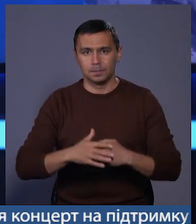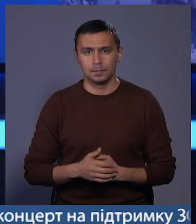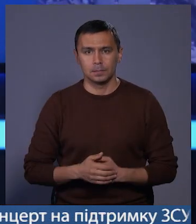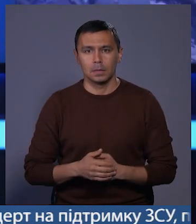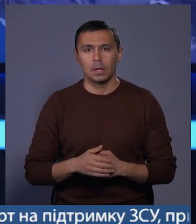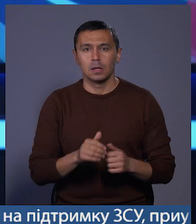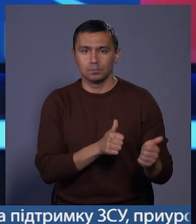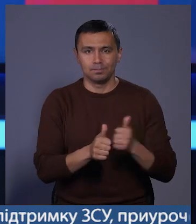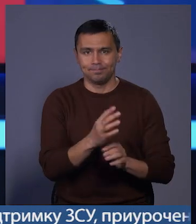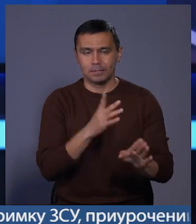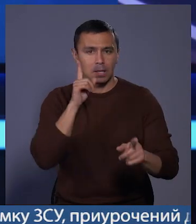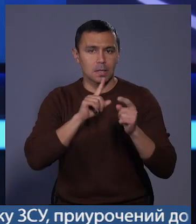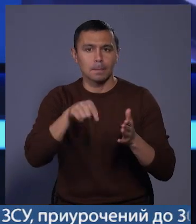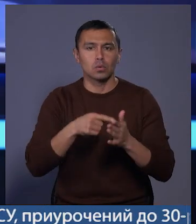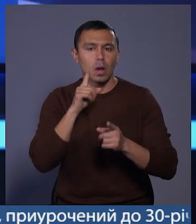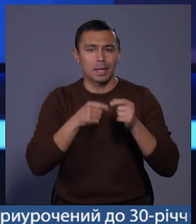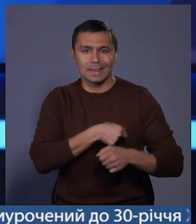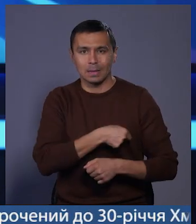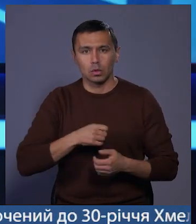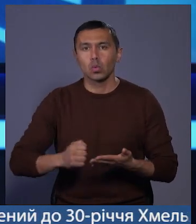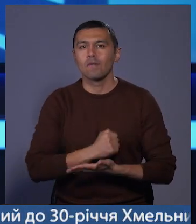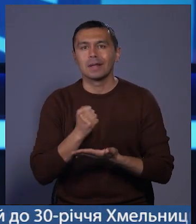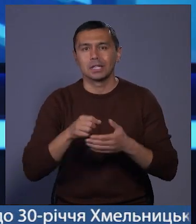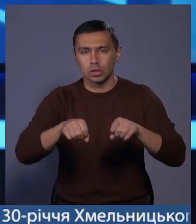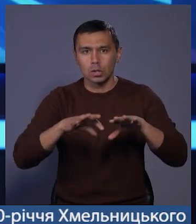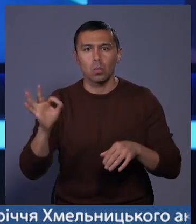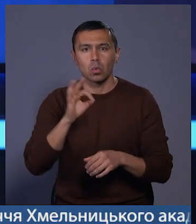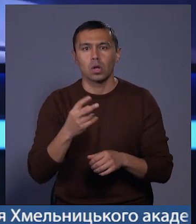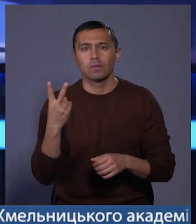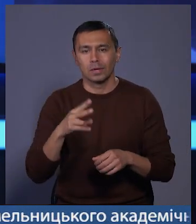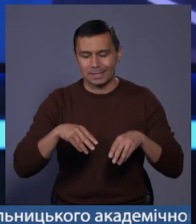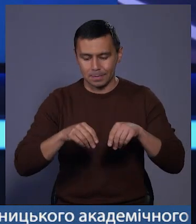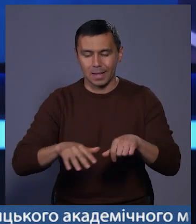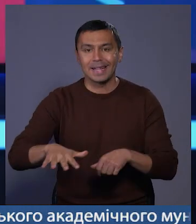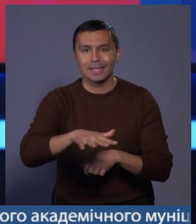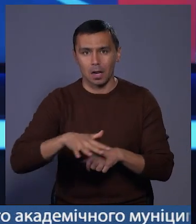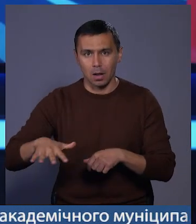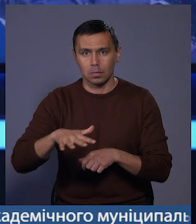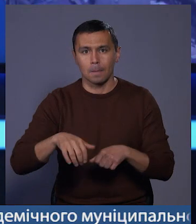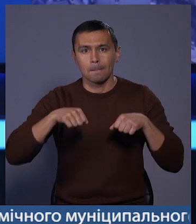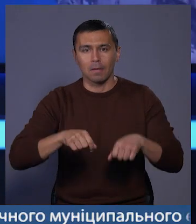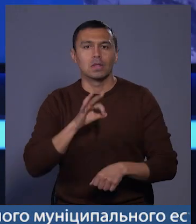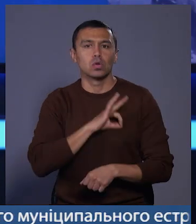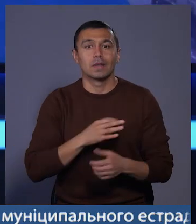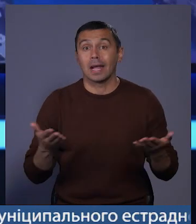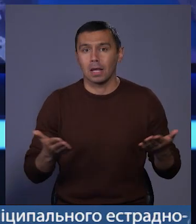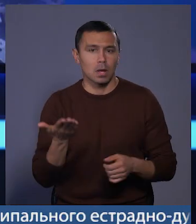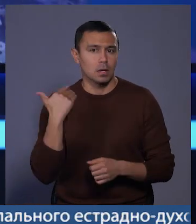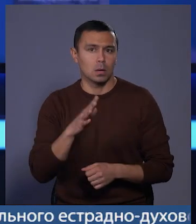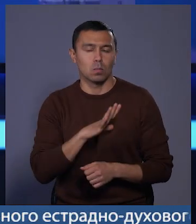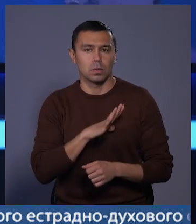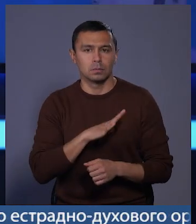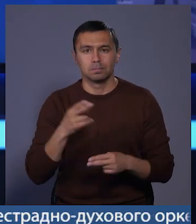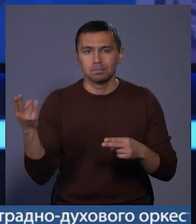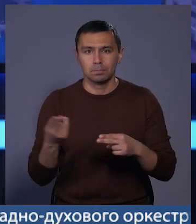На позачерговій сесії міської ради депутати ухвалили рішення щодо двох земельних ділянок, права на користування якими раніше були